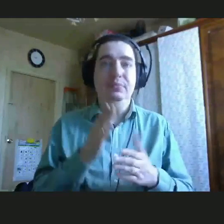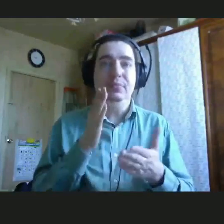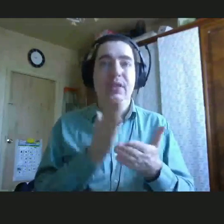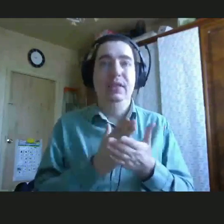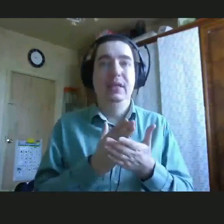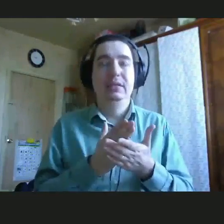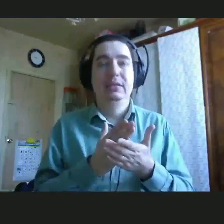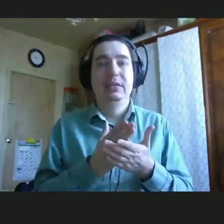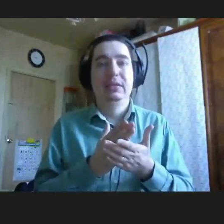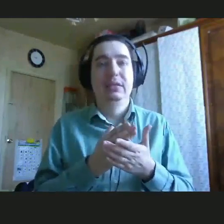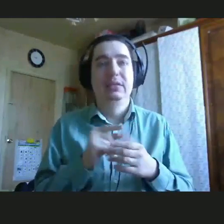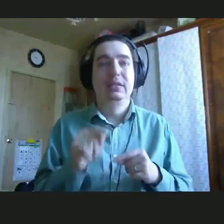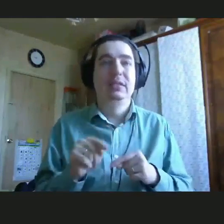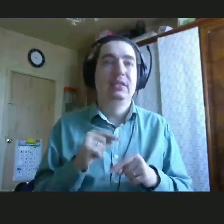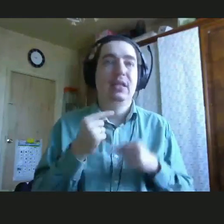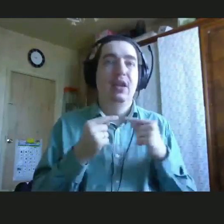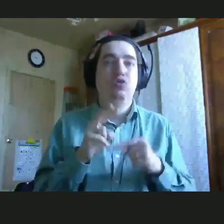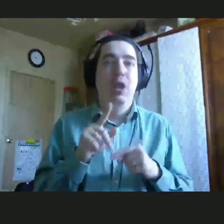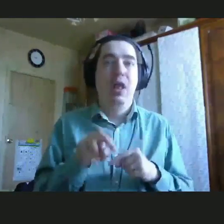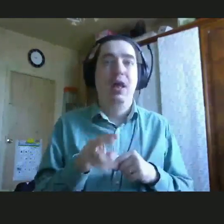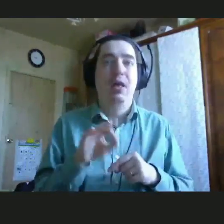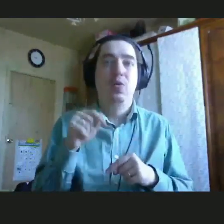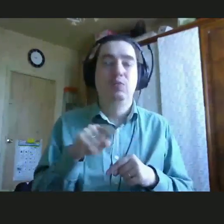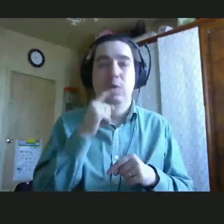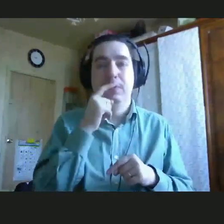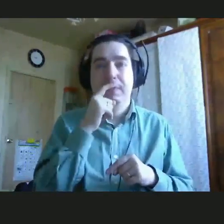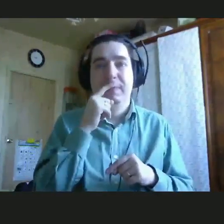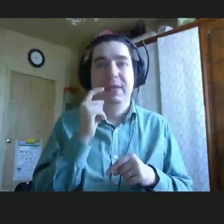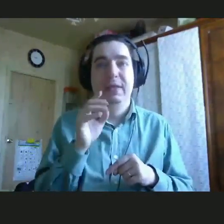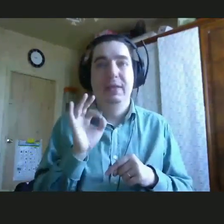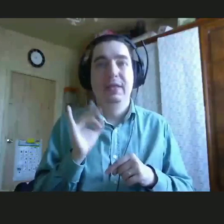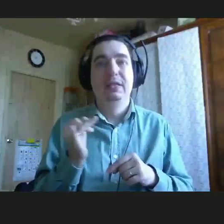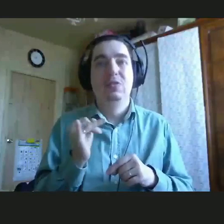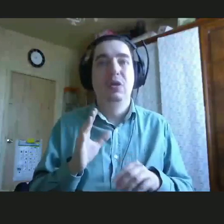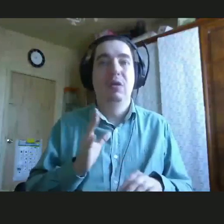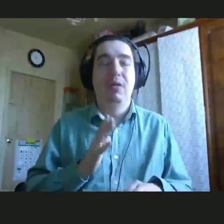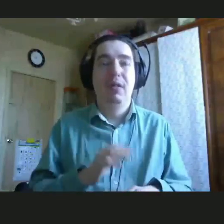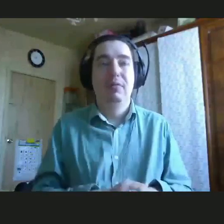Здесь речь шла о том, что вот... Это со слов Злата рассказано. История была?